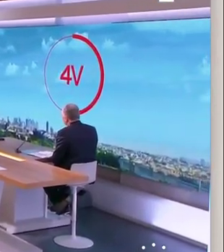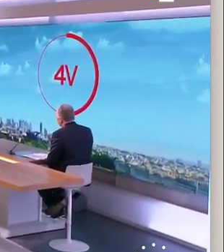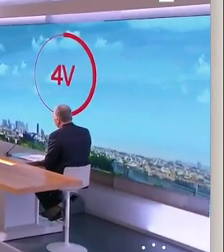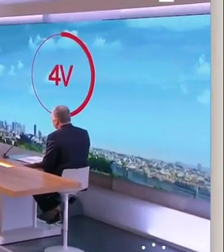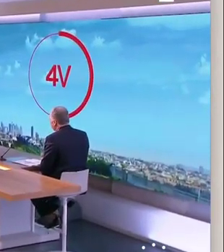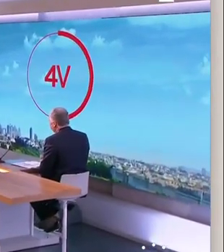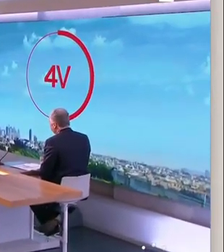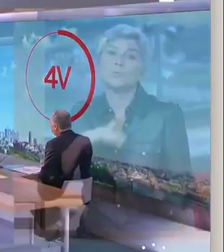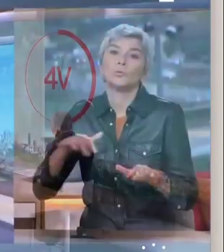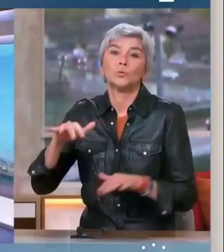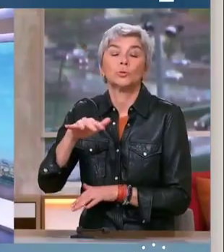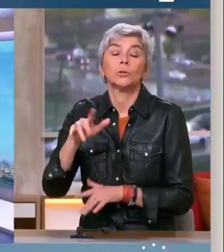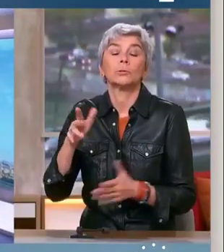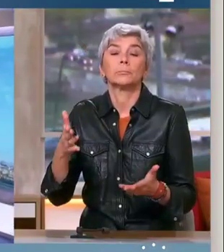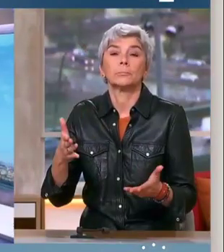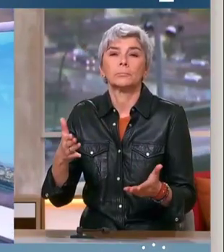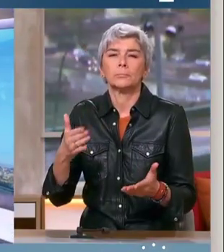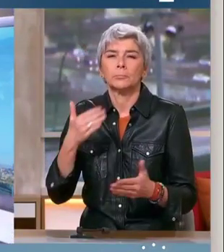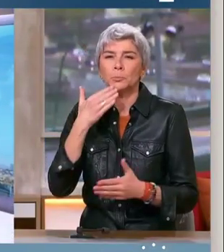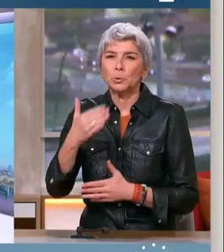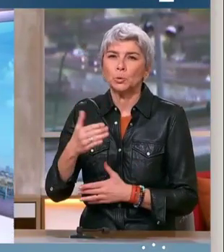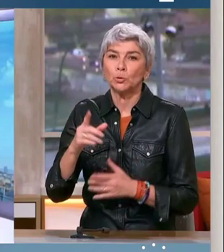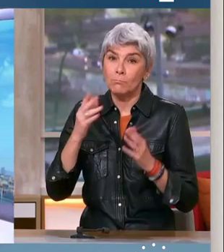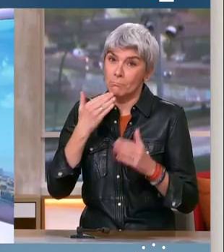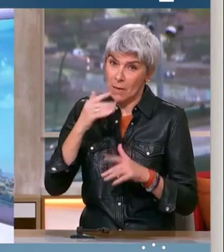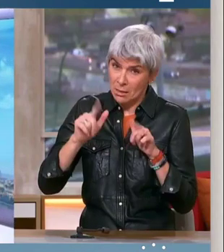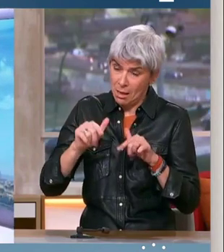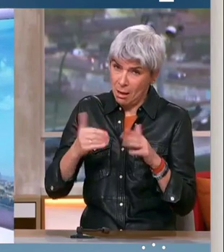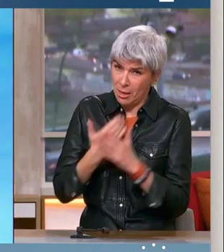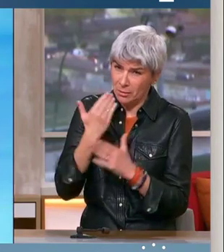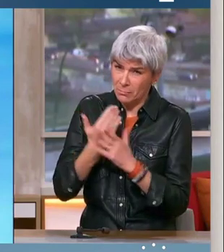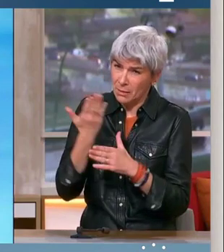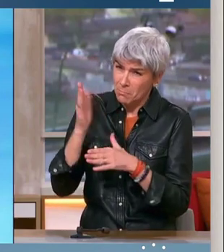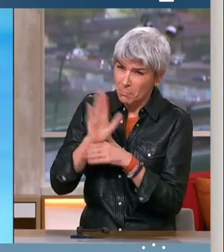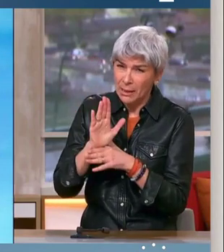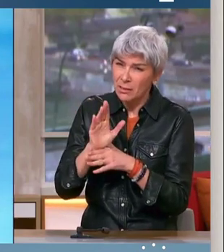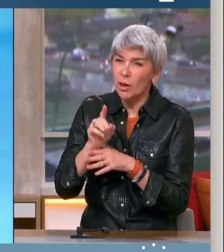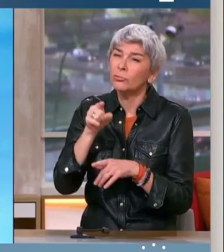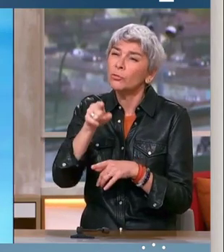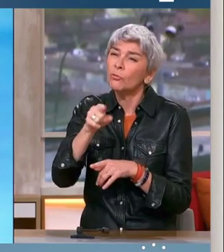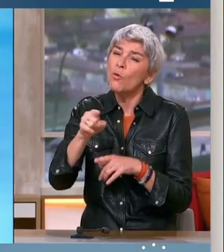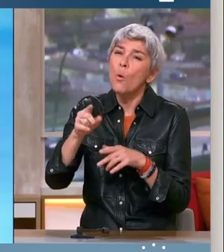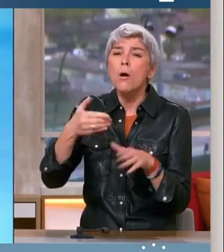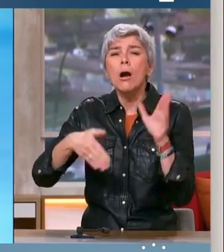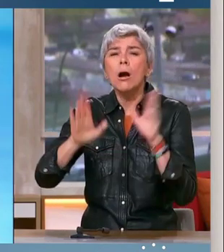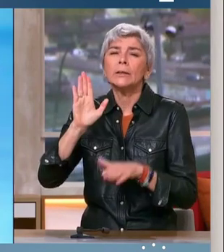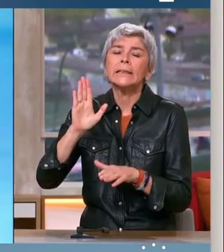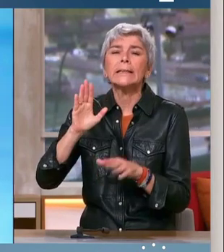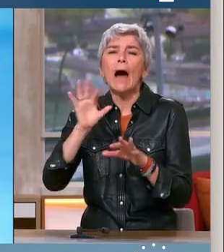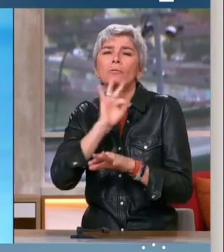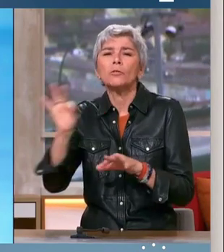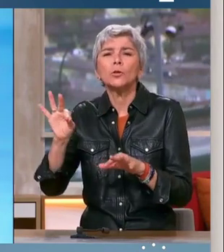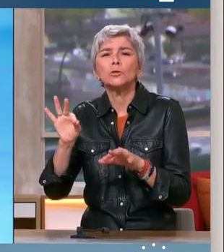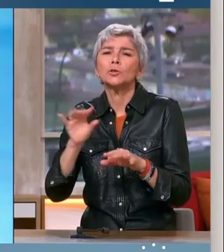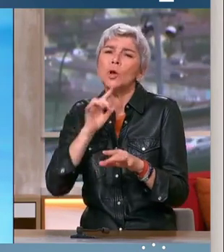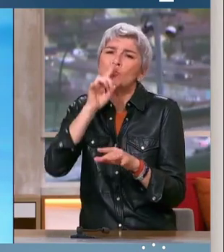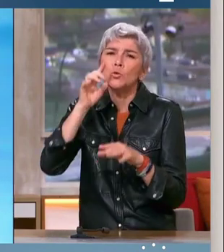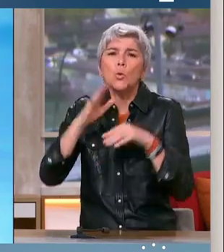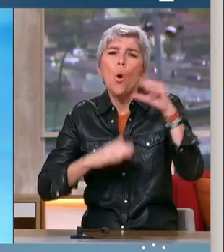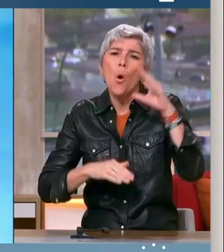Bonjour Fabien Roussel. Bonjour David Thambert. Merci d'être avec nous ce matin. Vous vous présentez comme le candidat de la France des jours heureux. Est-ce que ces jours